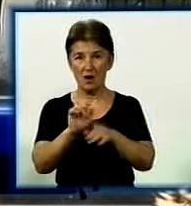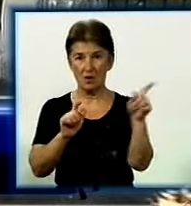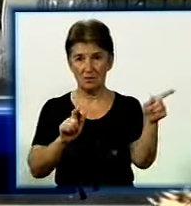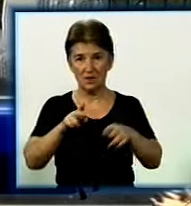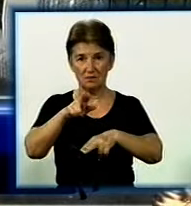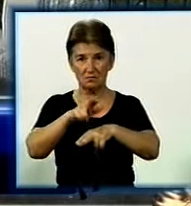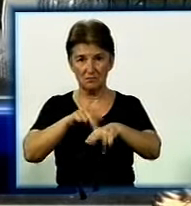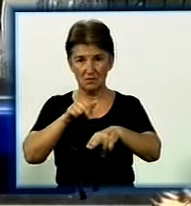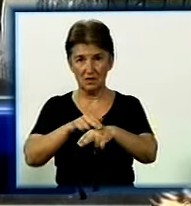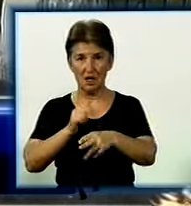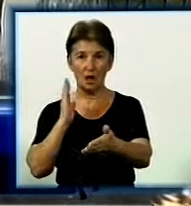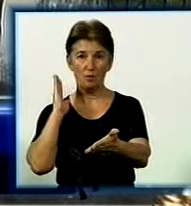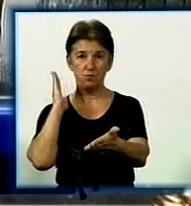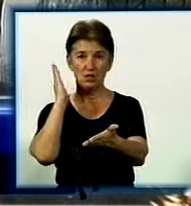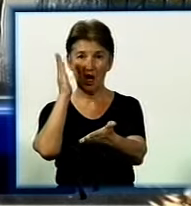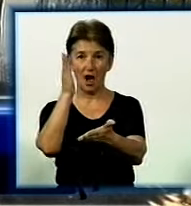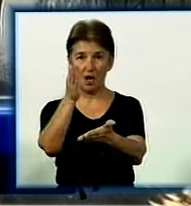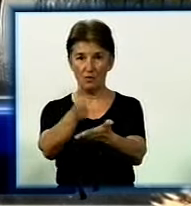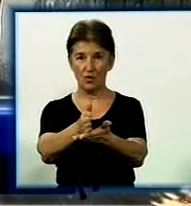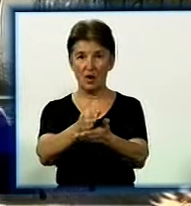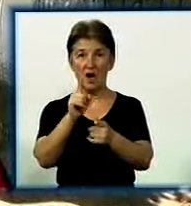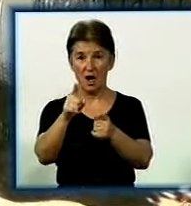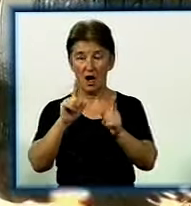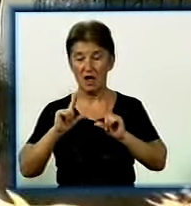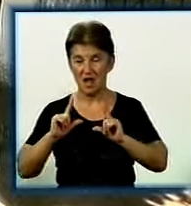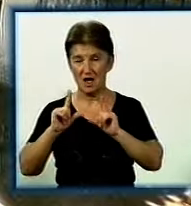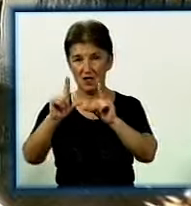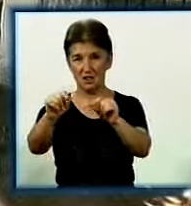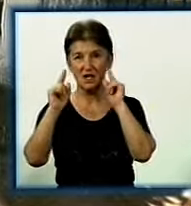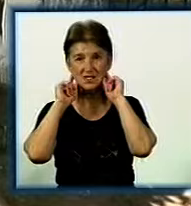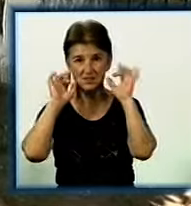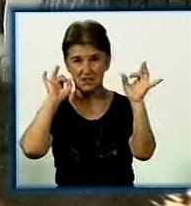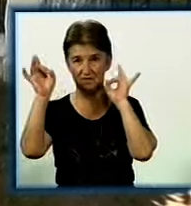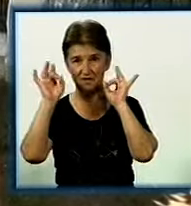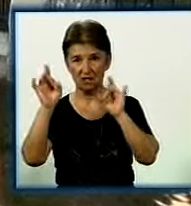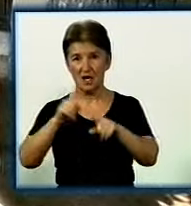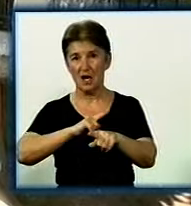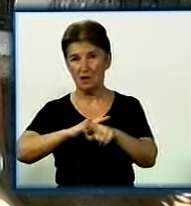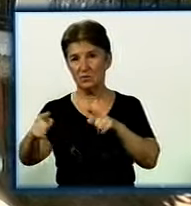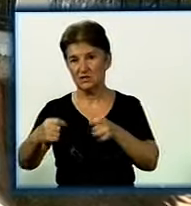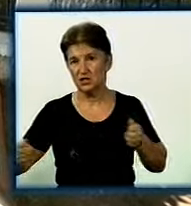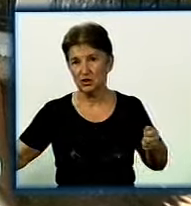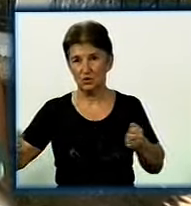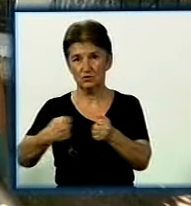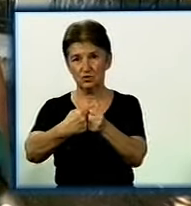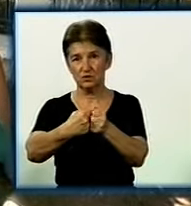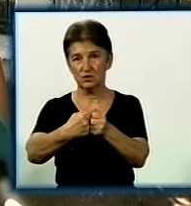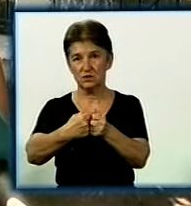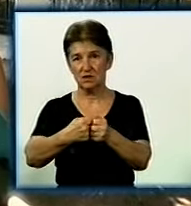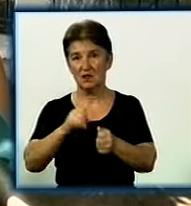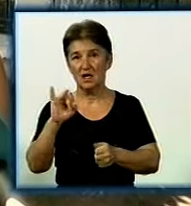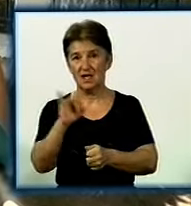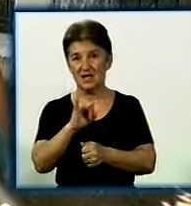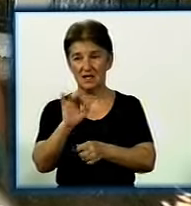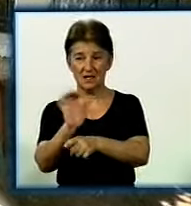охорони виїхала прямо. Наїхала з сиреною і вже на великій швидкості вони столкнулися одна в одну і